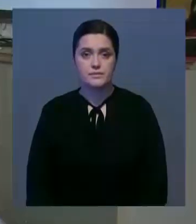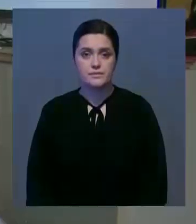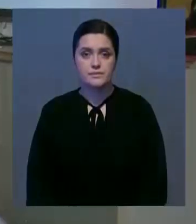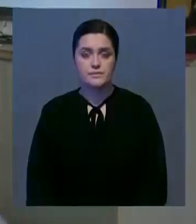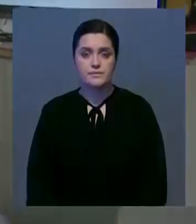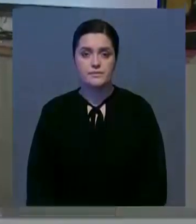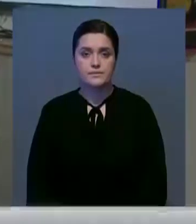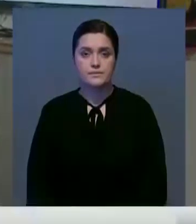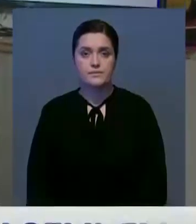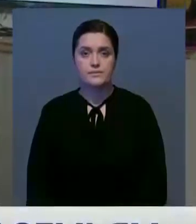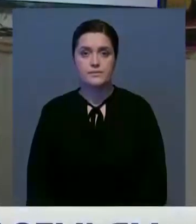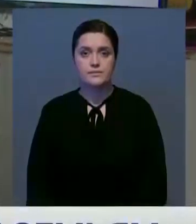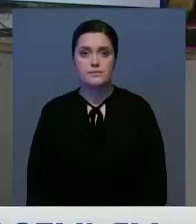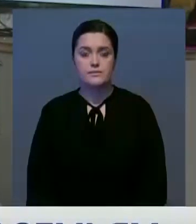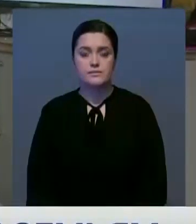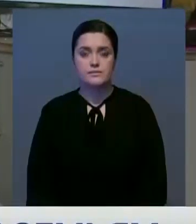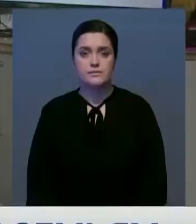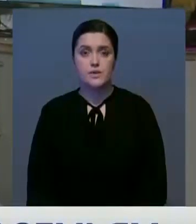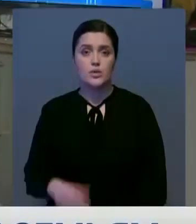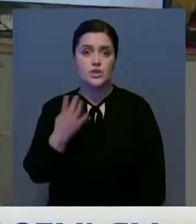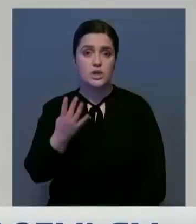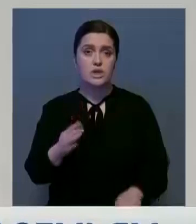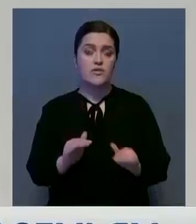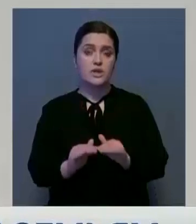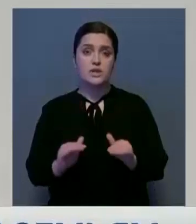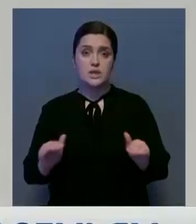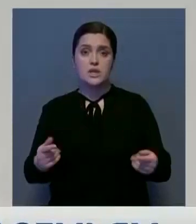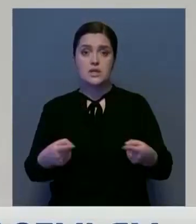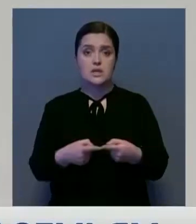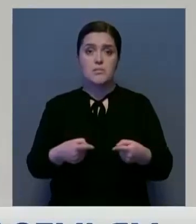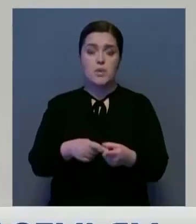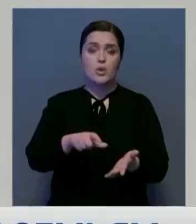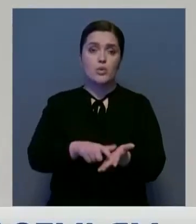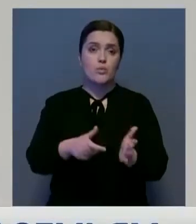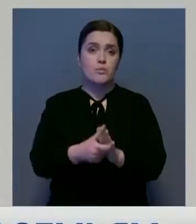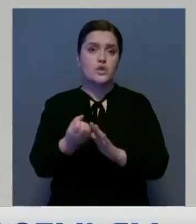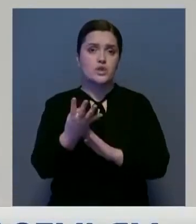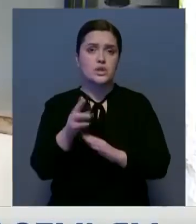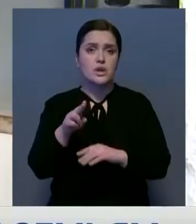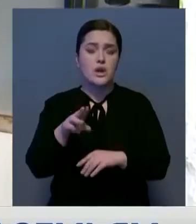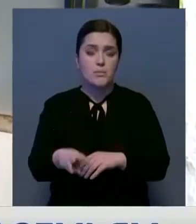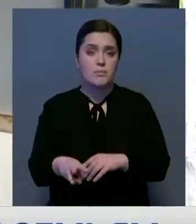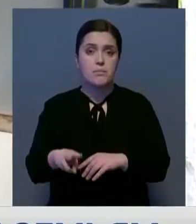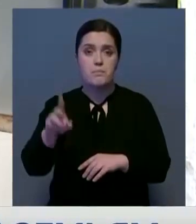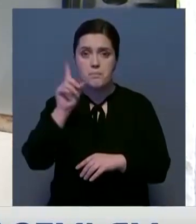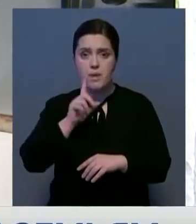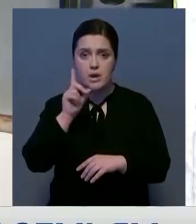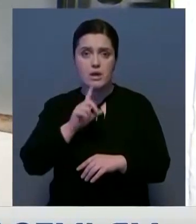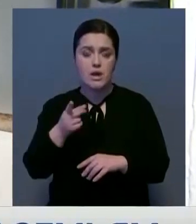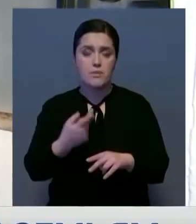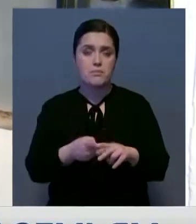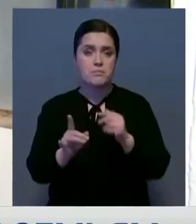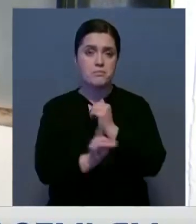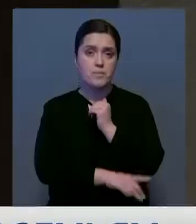У Шинар Узагбаевой четверо детей. Снимают комнату в 14 квадратных метров. Это пока все, что она может сделать для своей семьи.